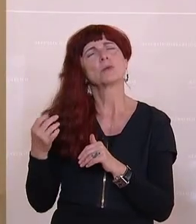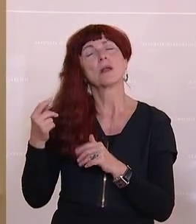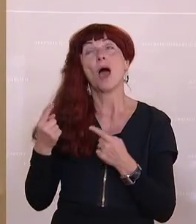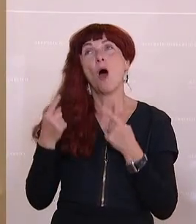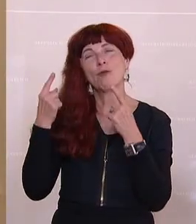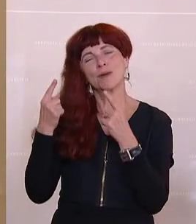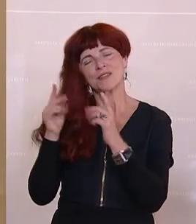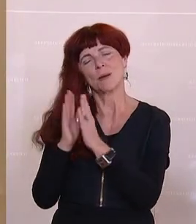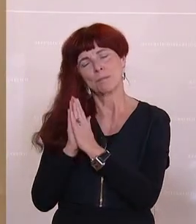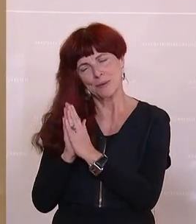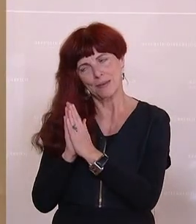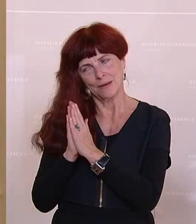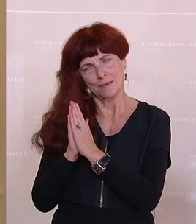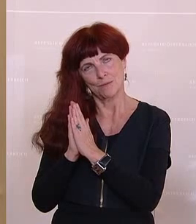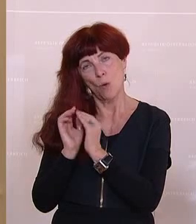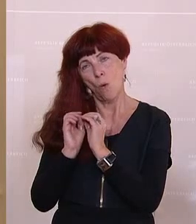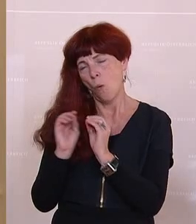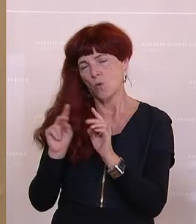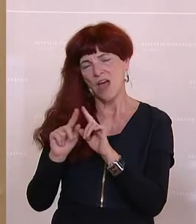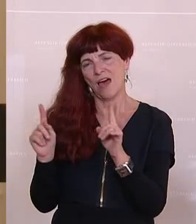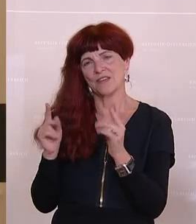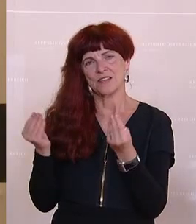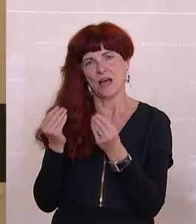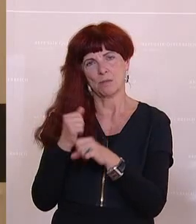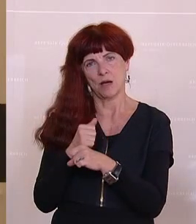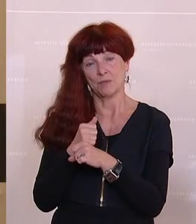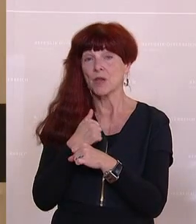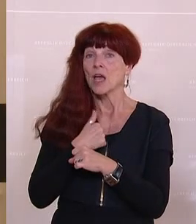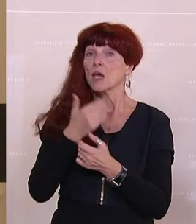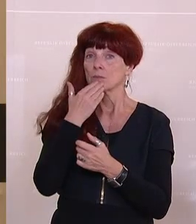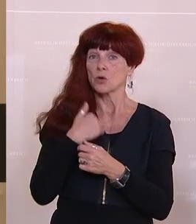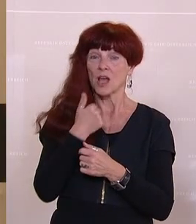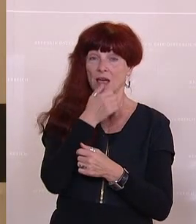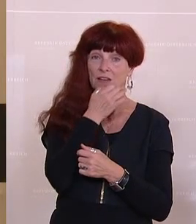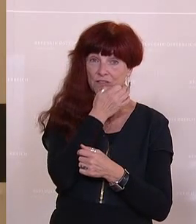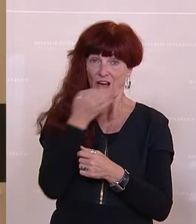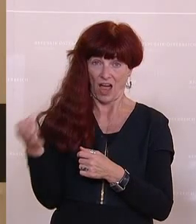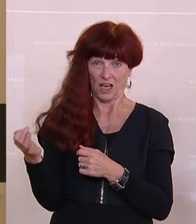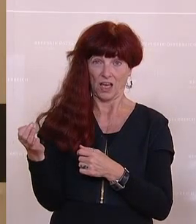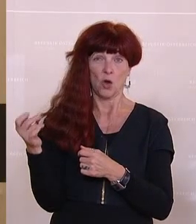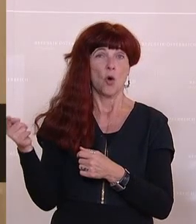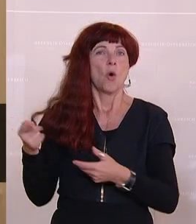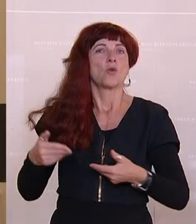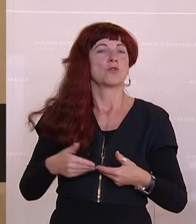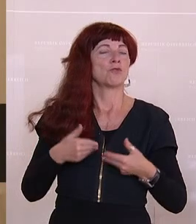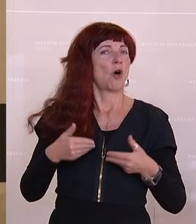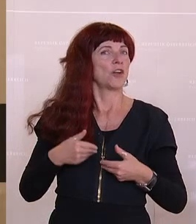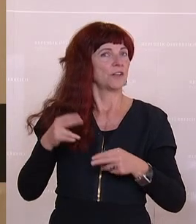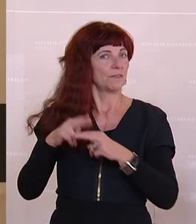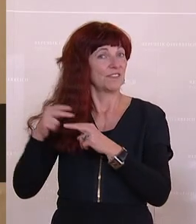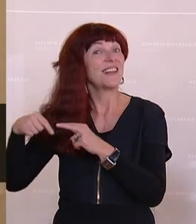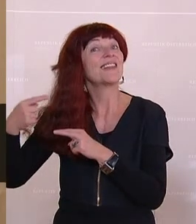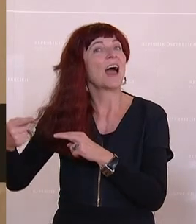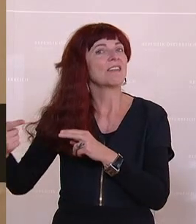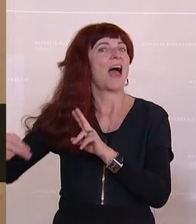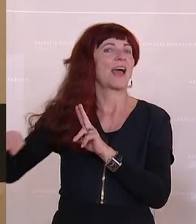Aufmerksamkeit, weil ich doch jetzt eine Frage stellen möchte und da würde ich mich freuen, wenn Sie vielleicht anschließend gleich eine Antwort